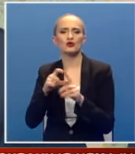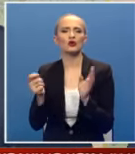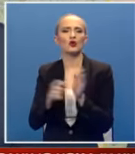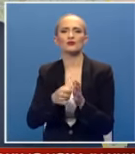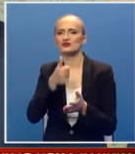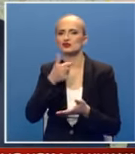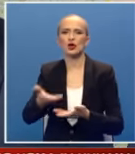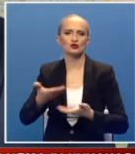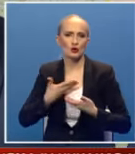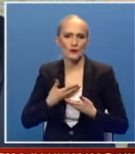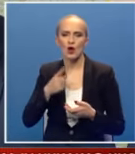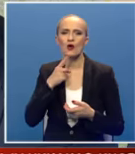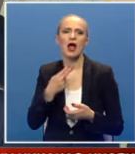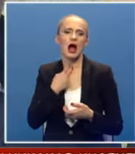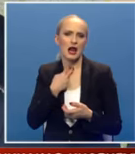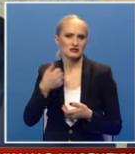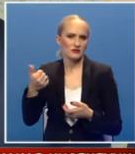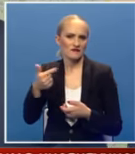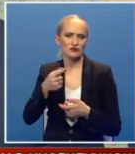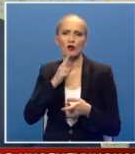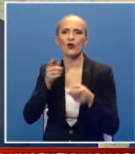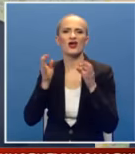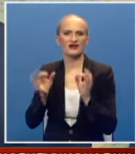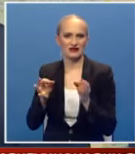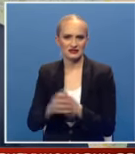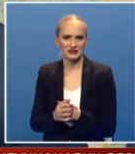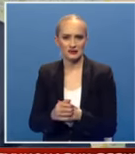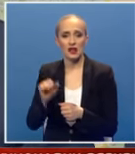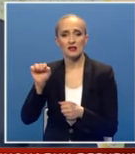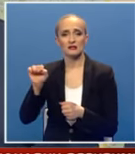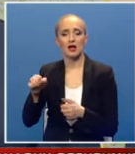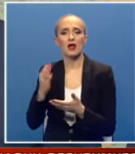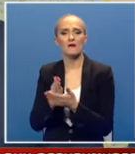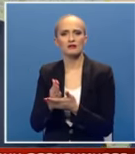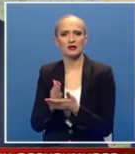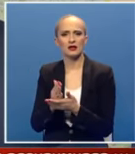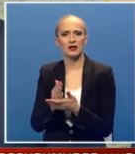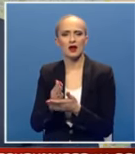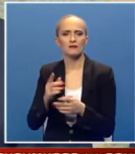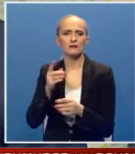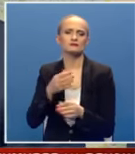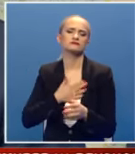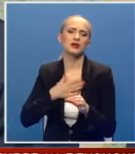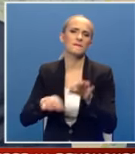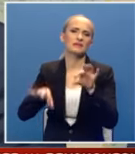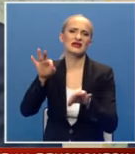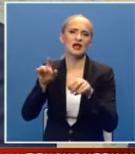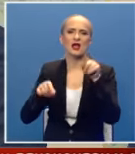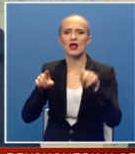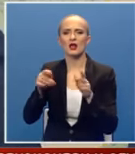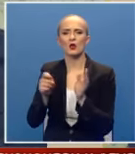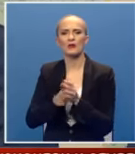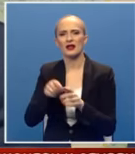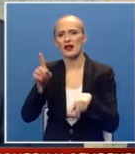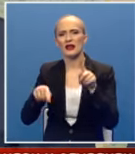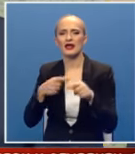dobio, koju klasu, koji kvalitet, da li je bilo prefereniranje određenih kupaca i